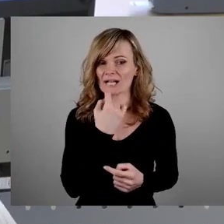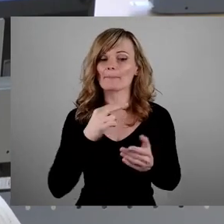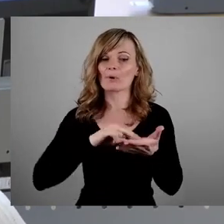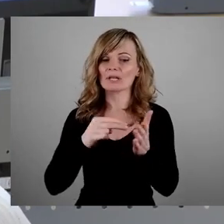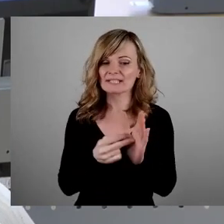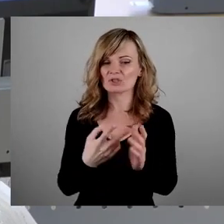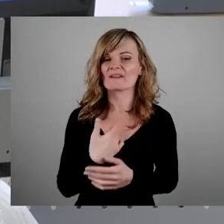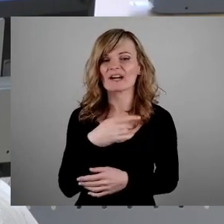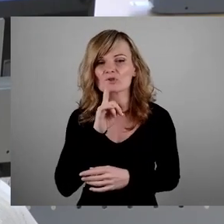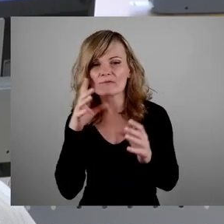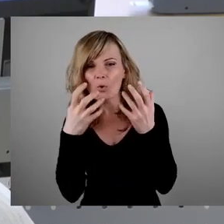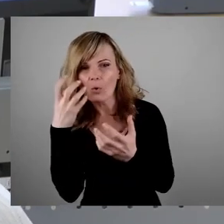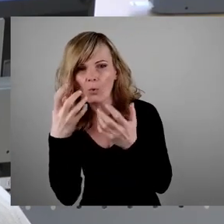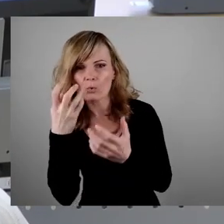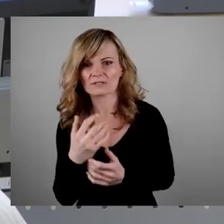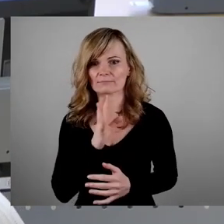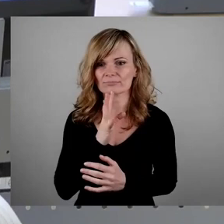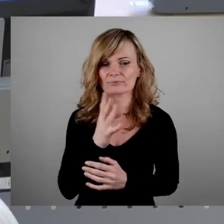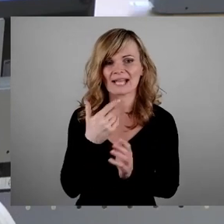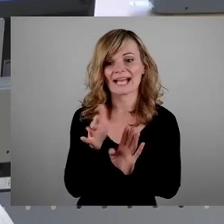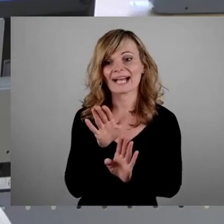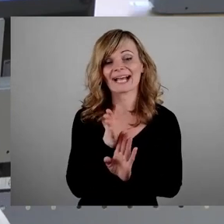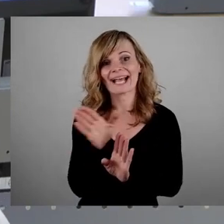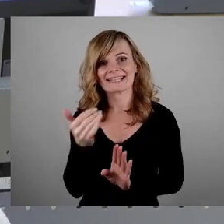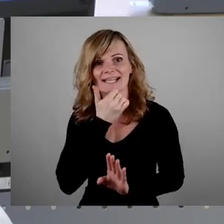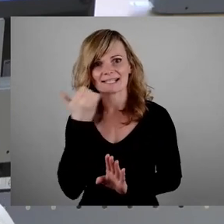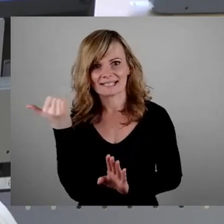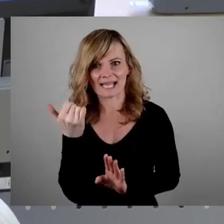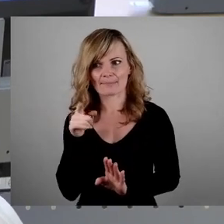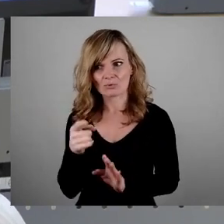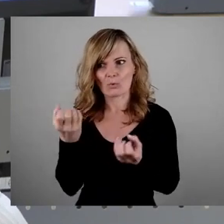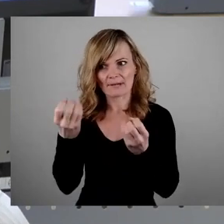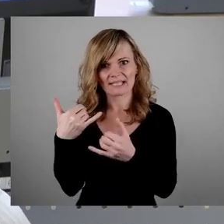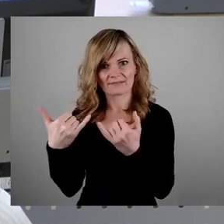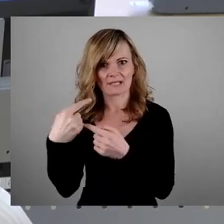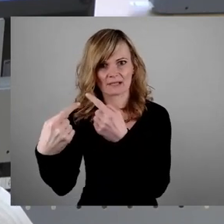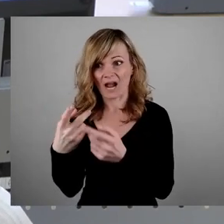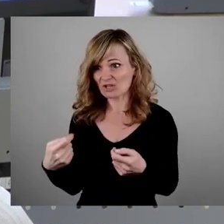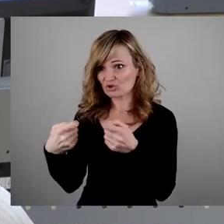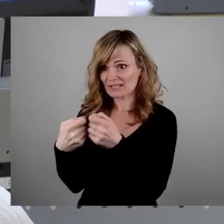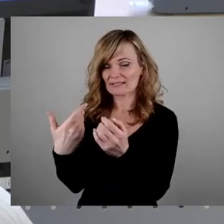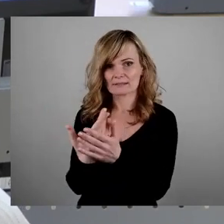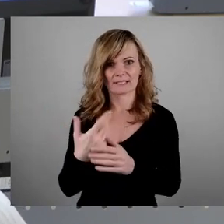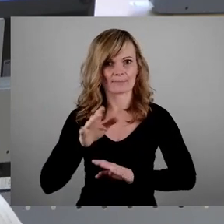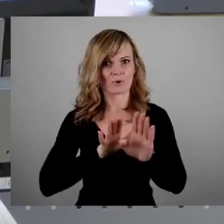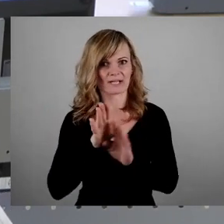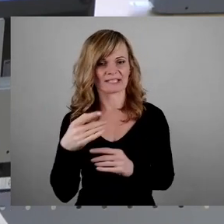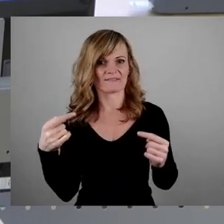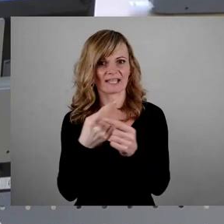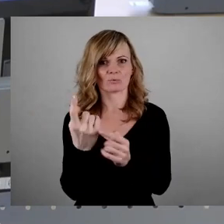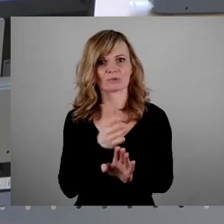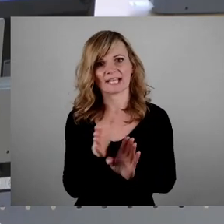Verschwörungsnarrativ von Rechtsextremen rund um die Vorkommnisse anzuschließen, stärkt am Ende nur Demokratiefeinde und Rechtsextreme.